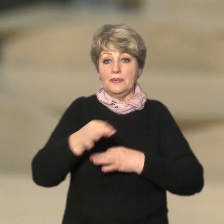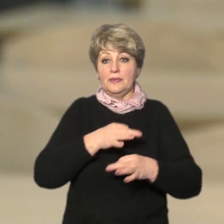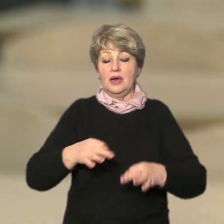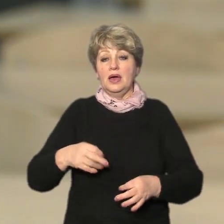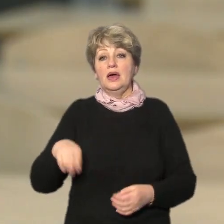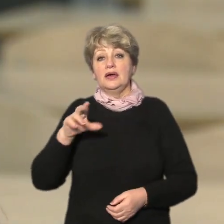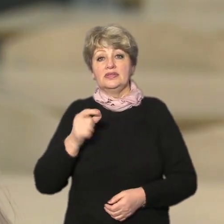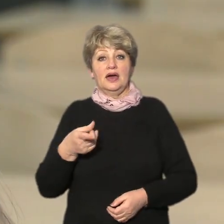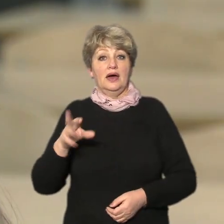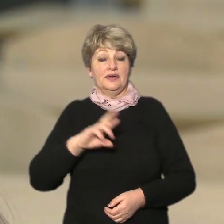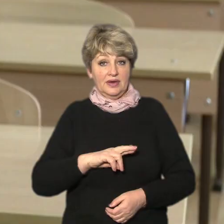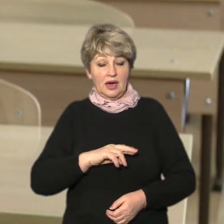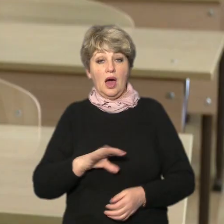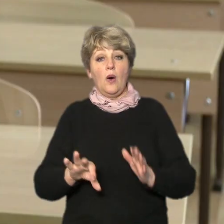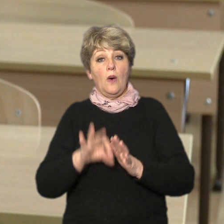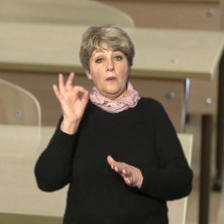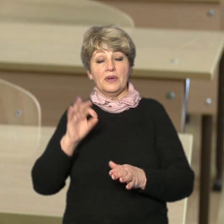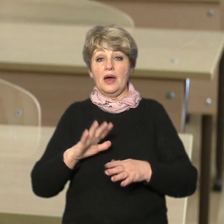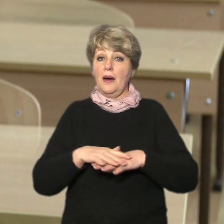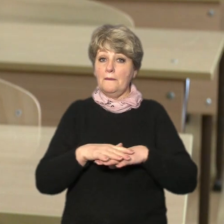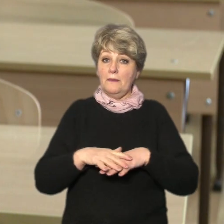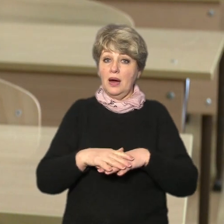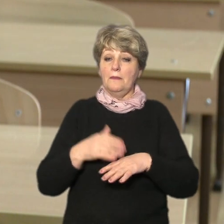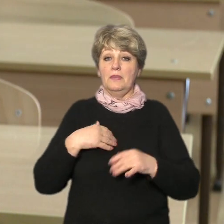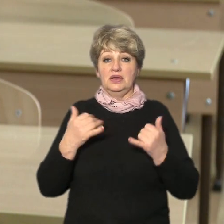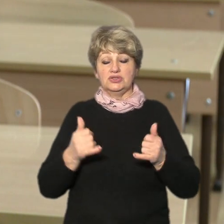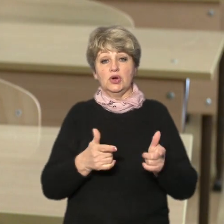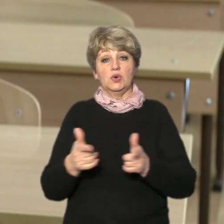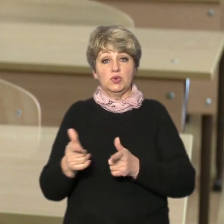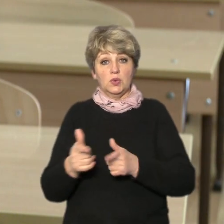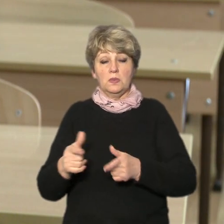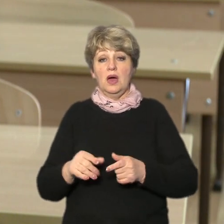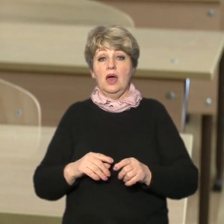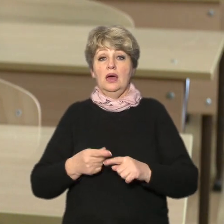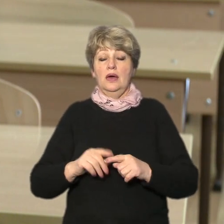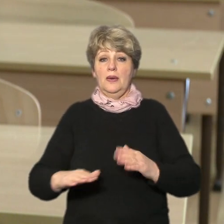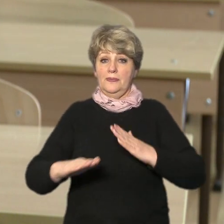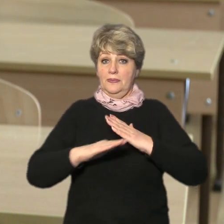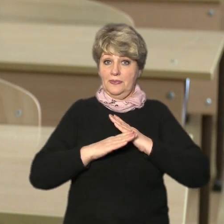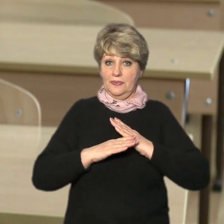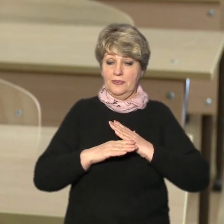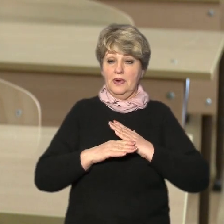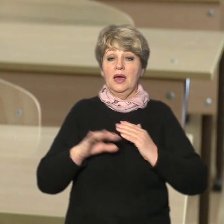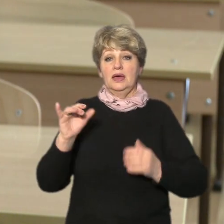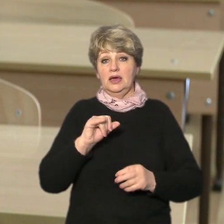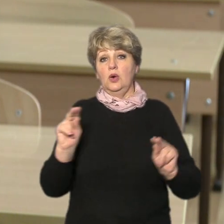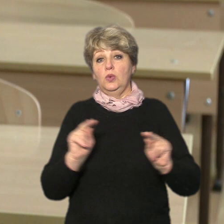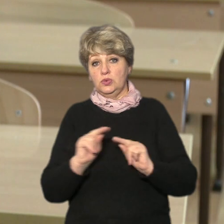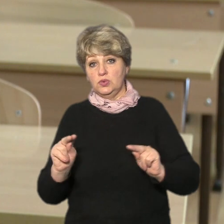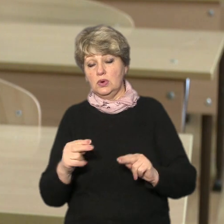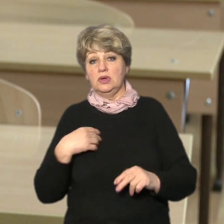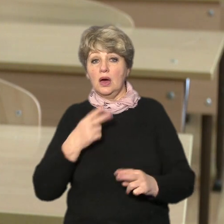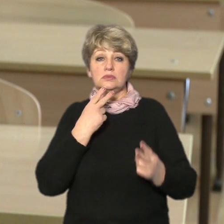пріоритетною для складання зину готуюся із репетитором і вчителька нам допомагає готуватись до зину і також сама